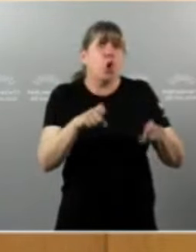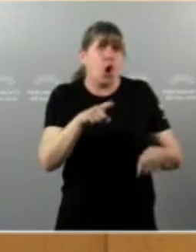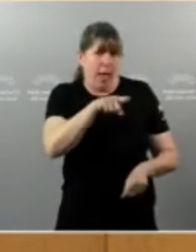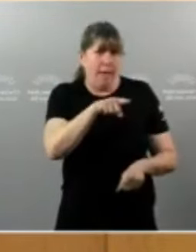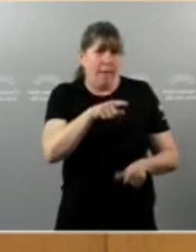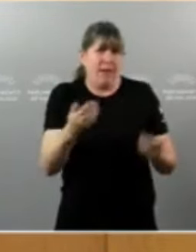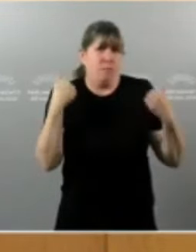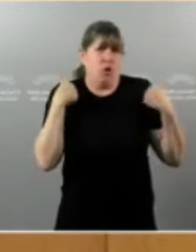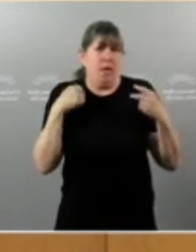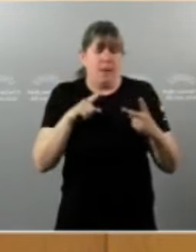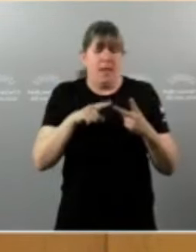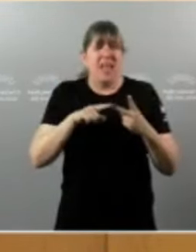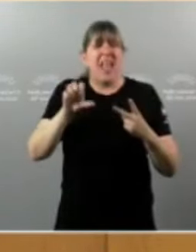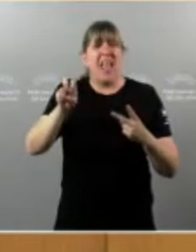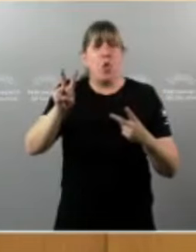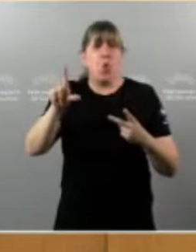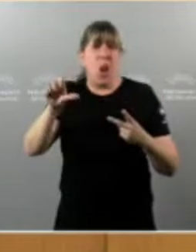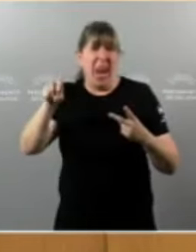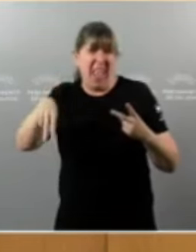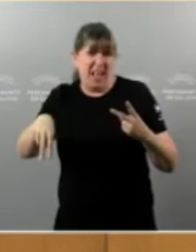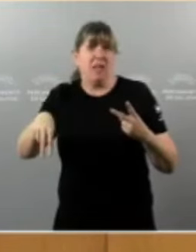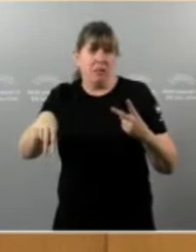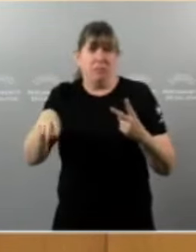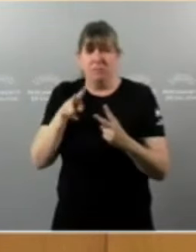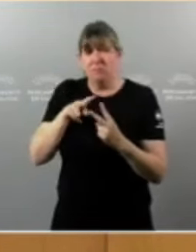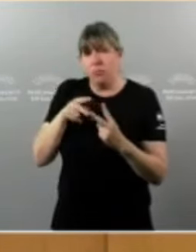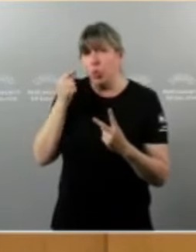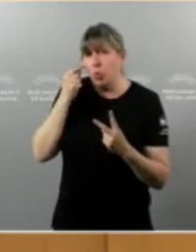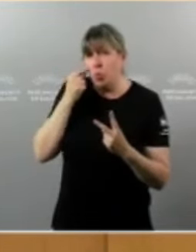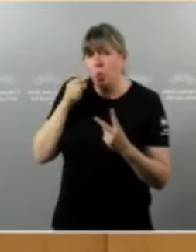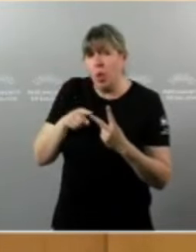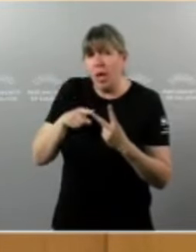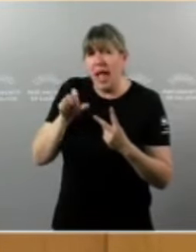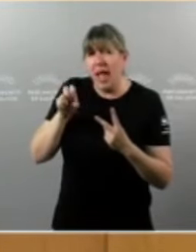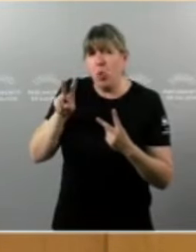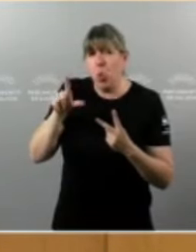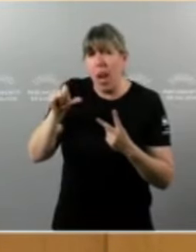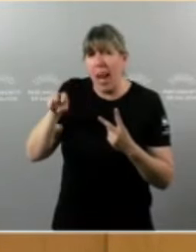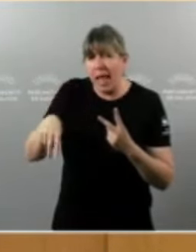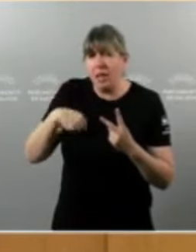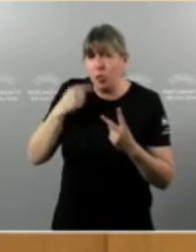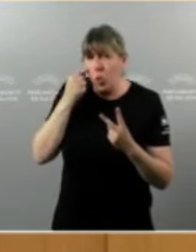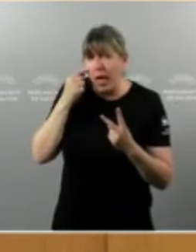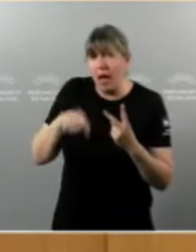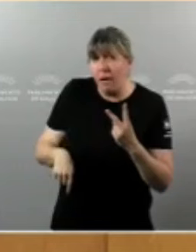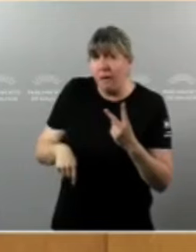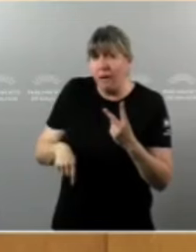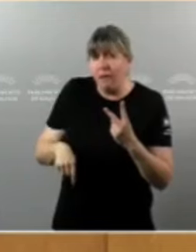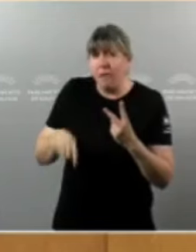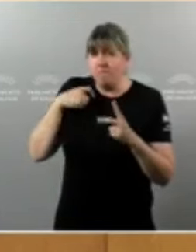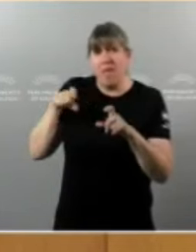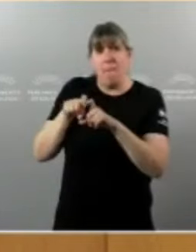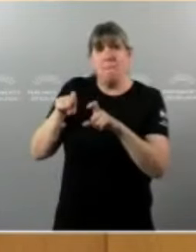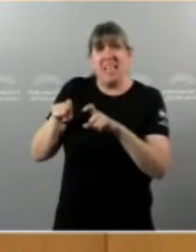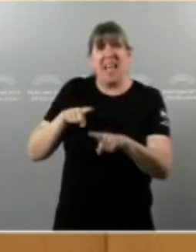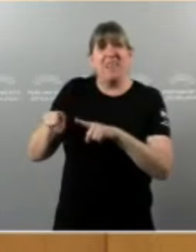eulen. Soñalles, señorías do Partido Popular. Soalles esta empresa. É a empresa que